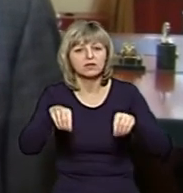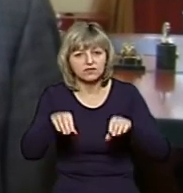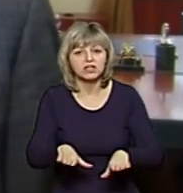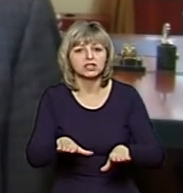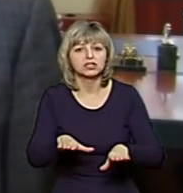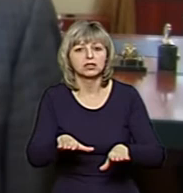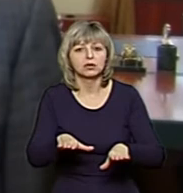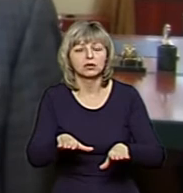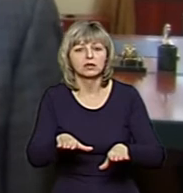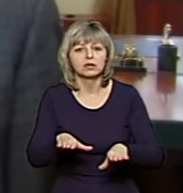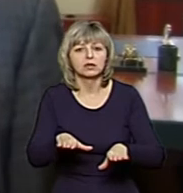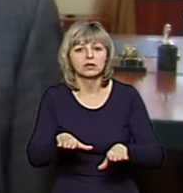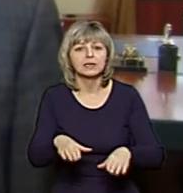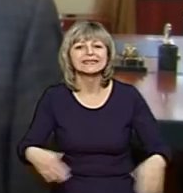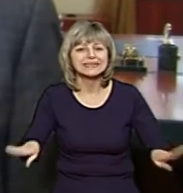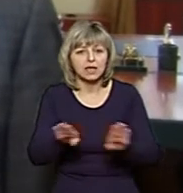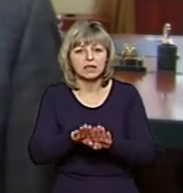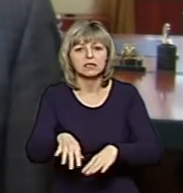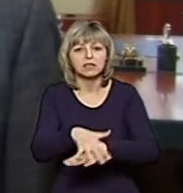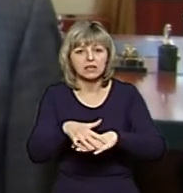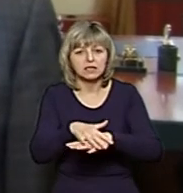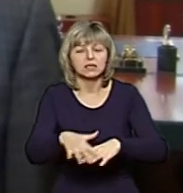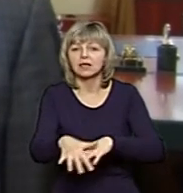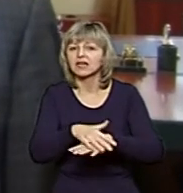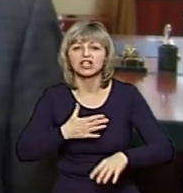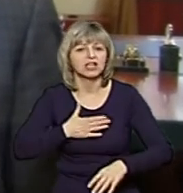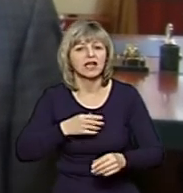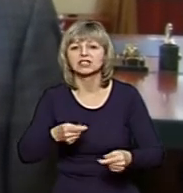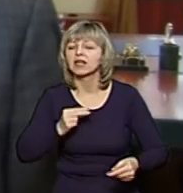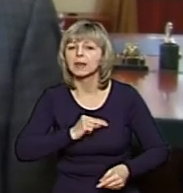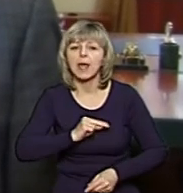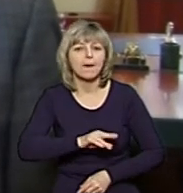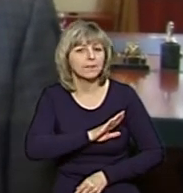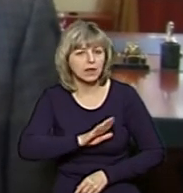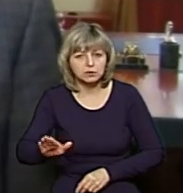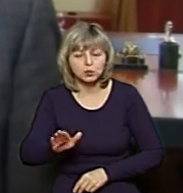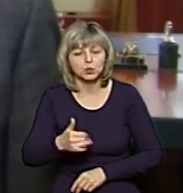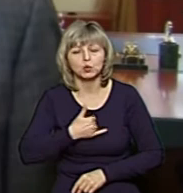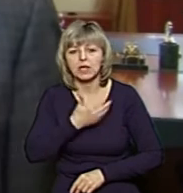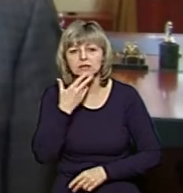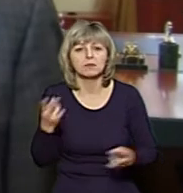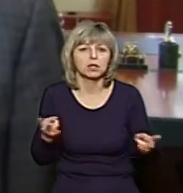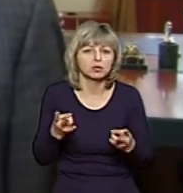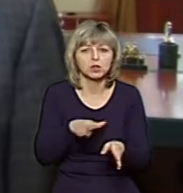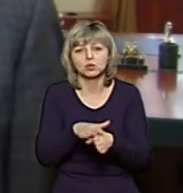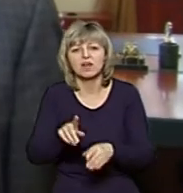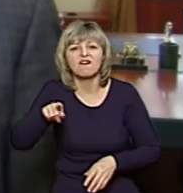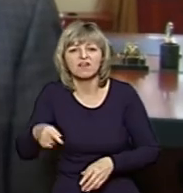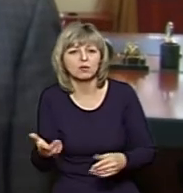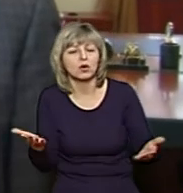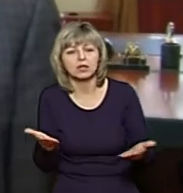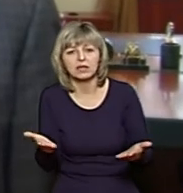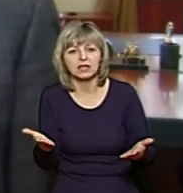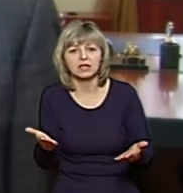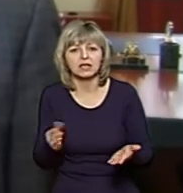рішення, в нашому місті прийнято рішення закрити ринки. Ринки у нас не працюють, і в нас немає необхідності дотримуватися тих вимог, які